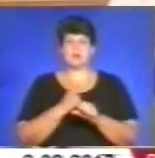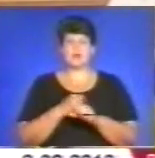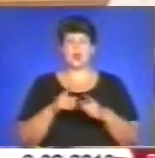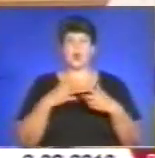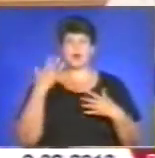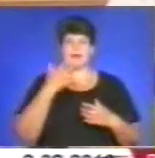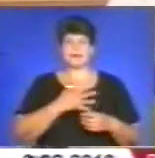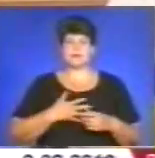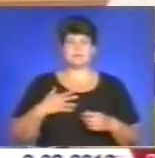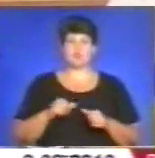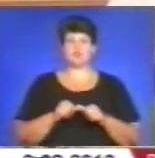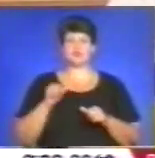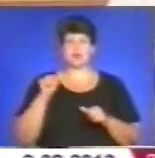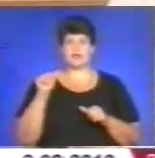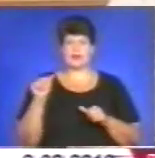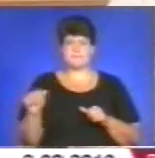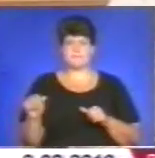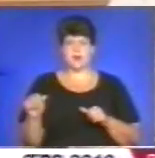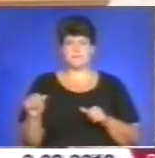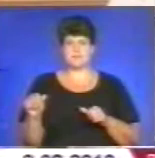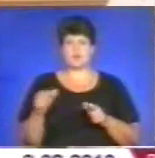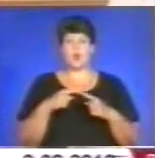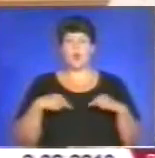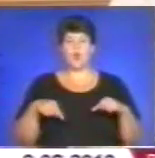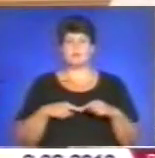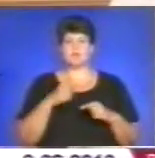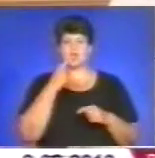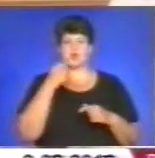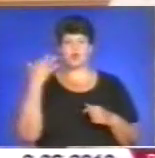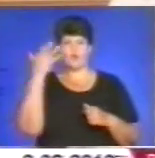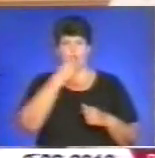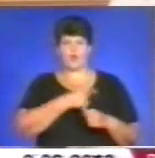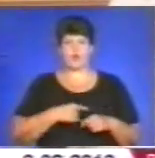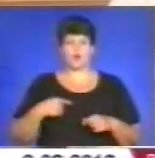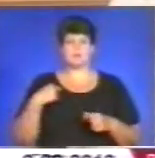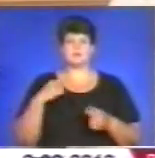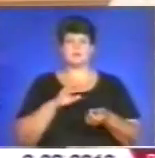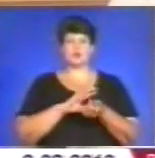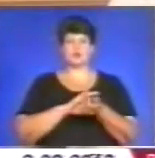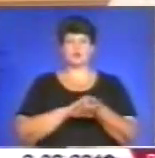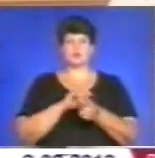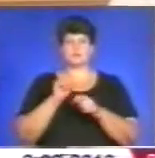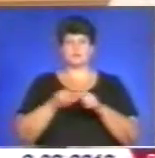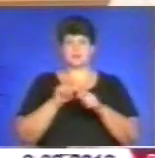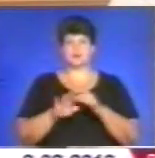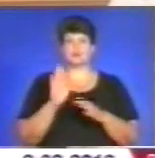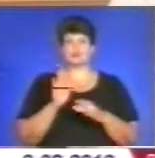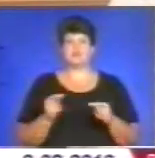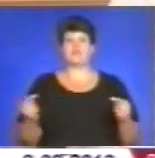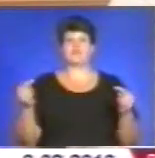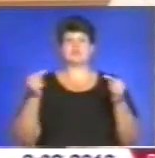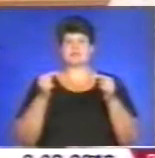і, зокрема, органами кровообігу. Це пульсоксиметр, який буде визначати